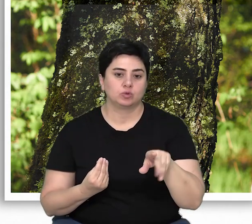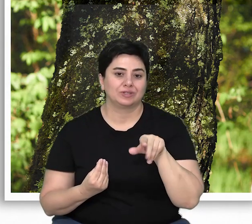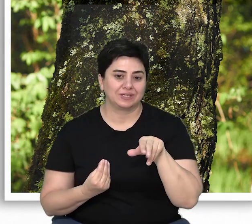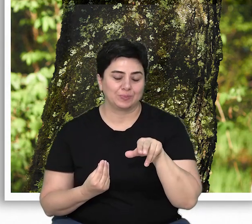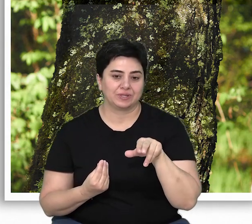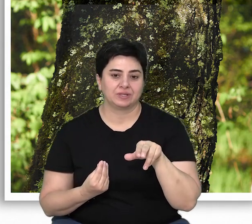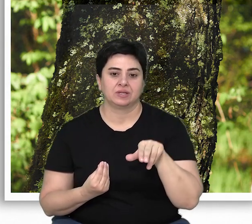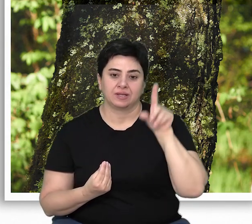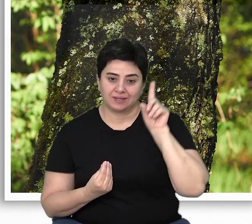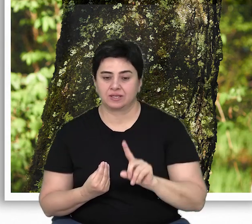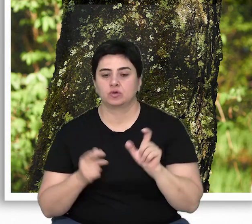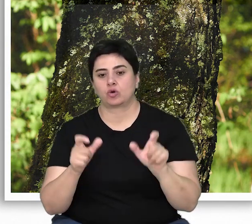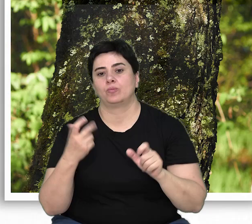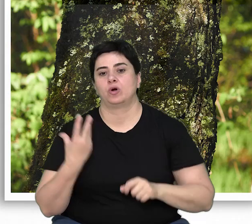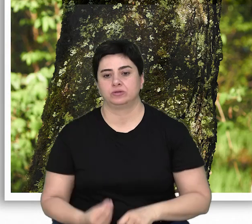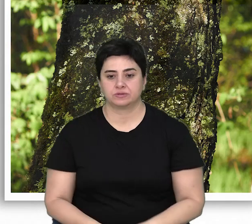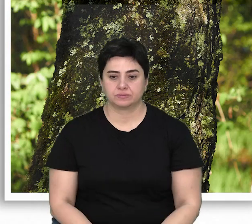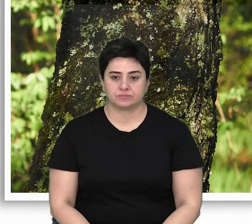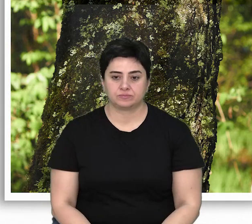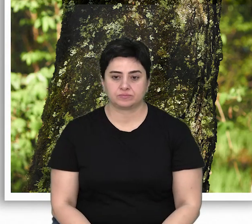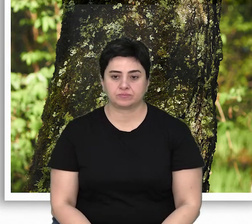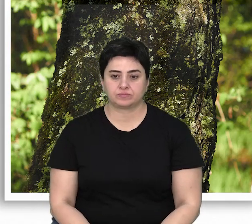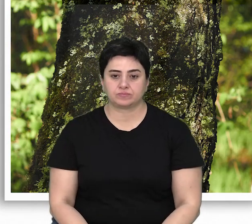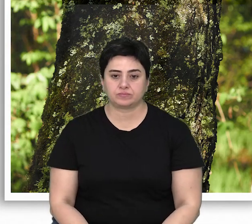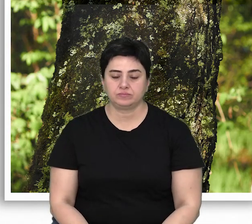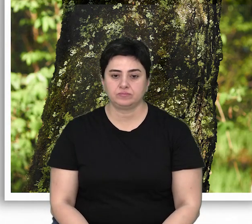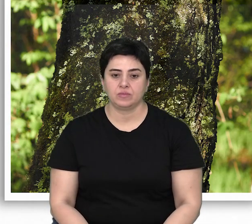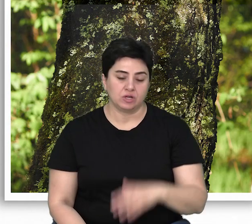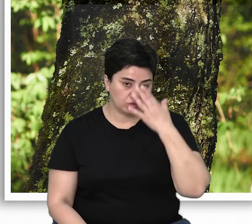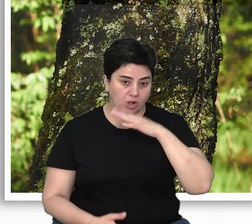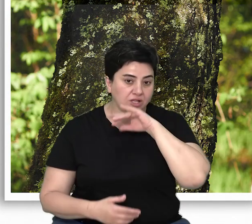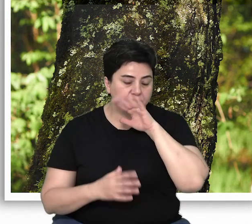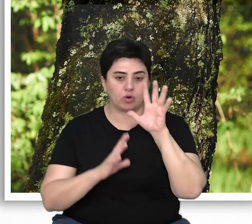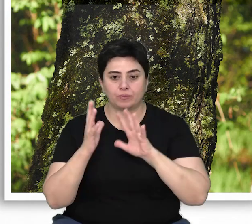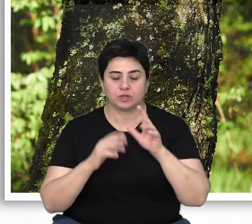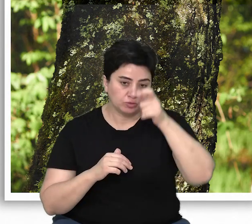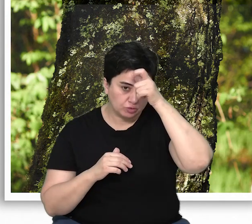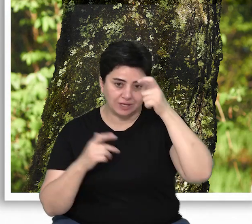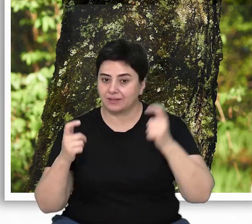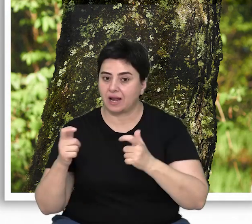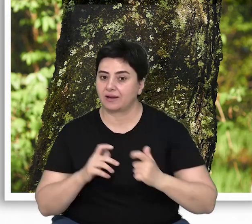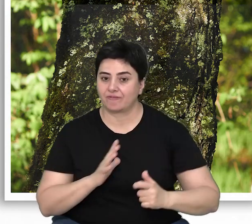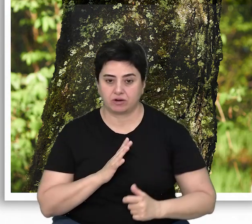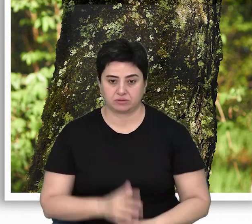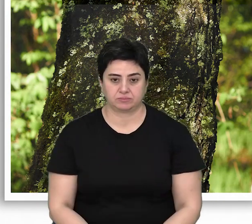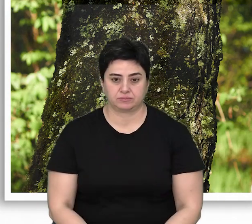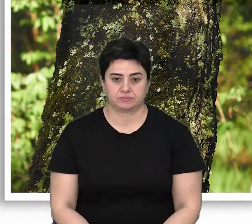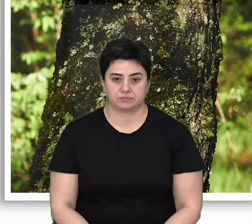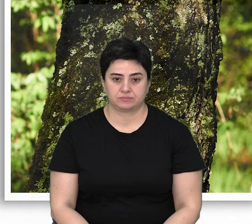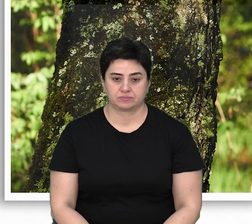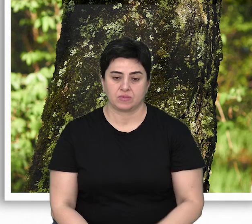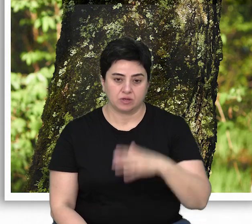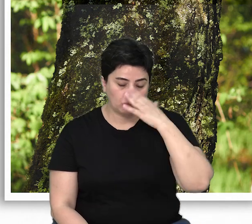bu gibi alanlar öncelikle korunmalıdır. Doğal yaşlı ormanlar Türkiye'de nerelerde bulunuyor?